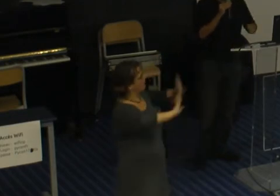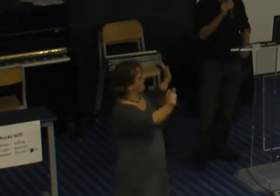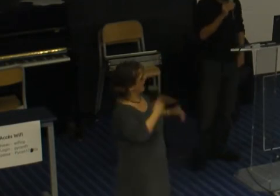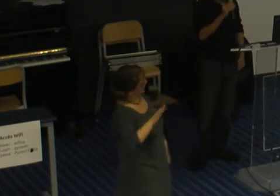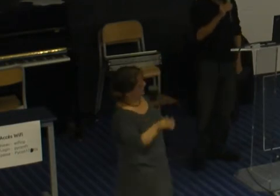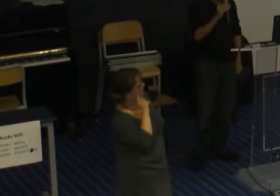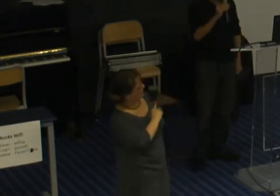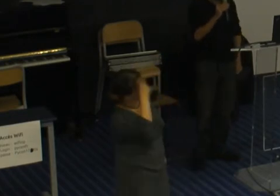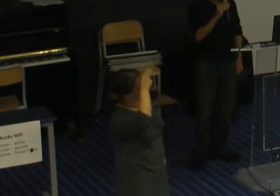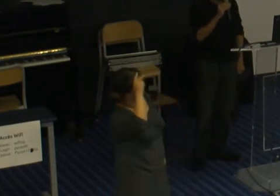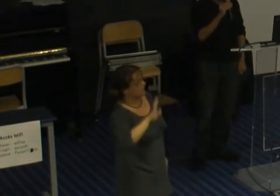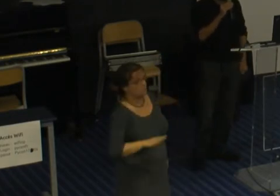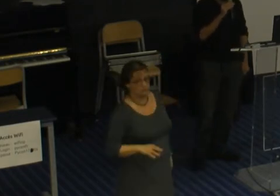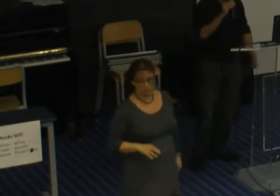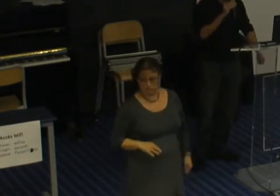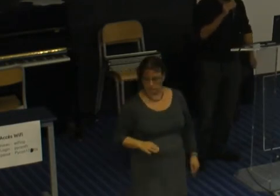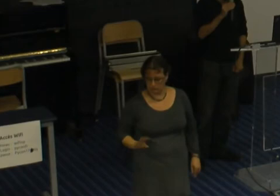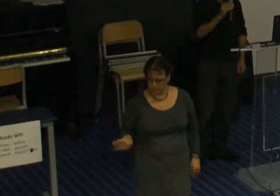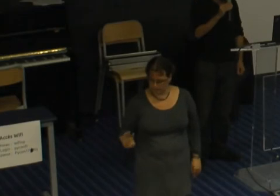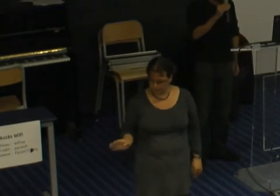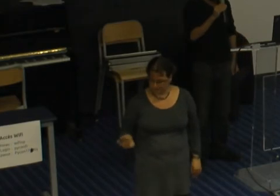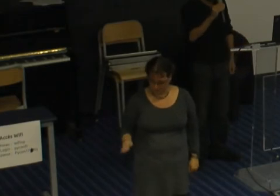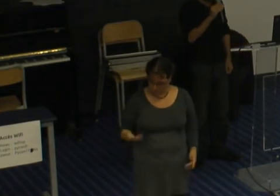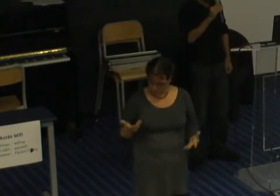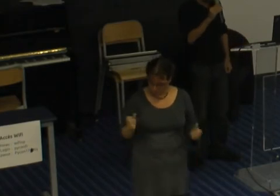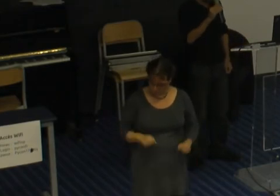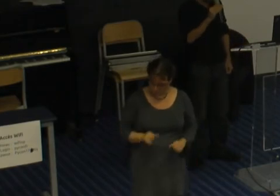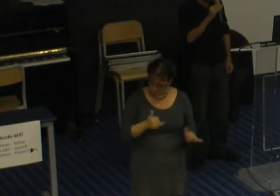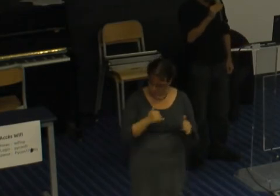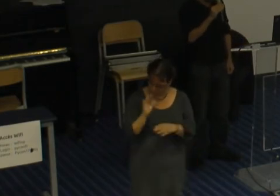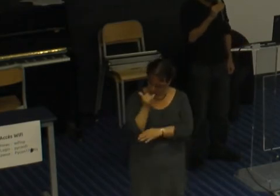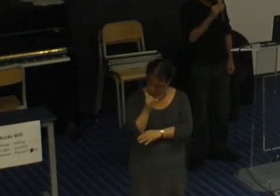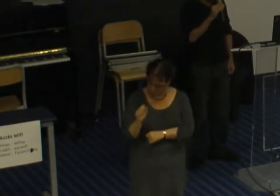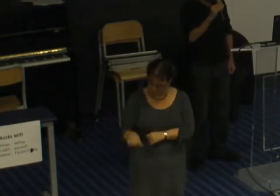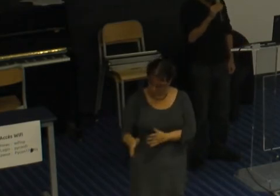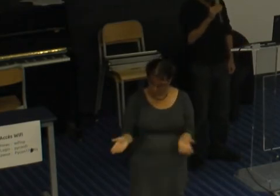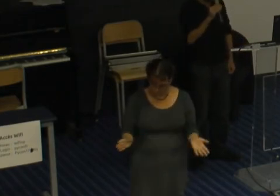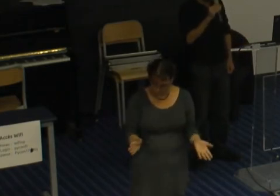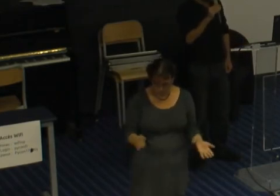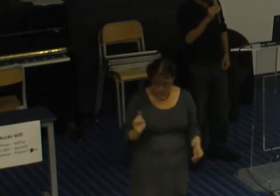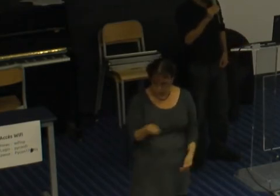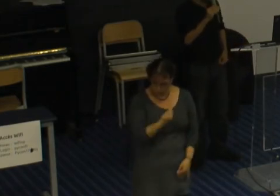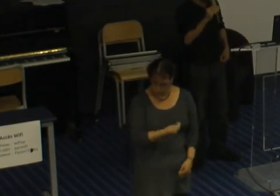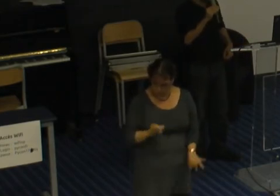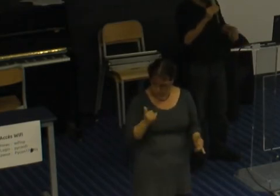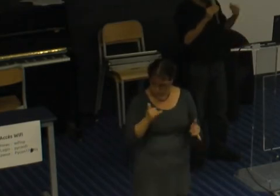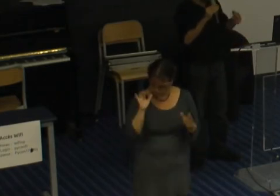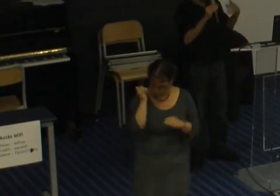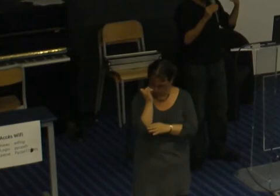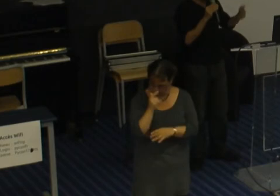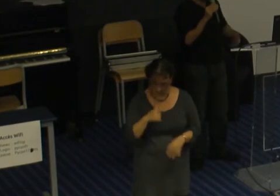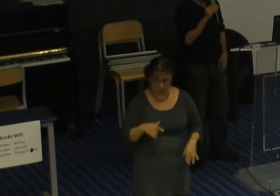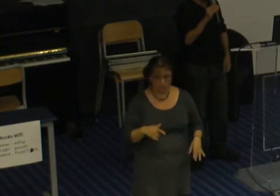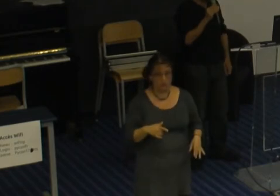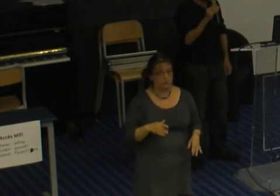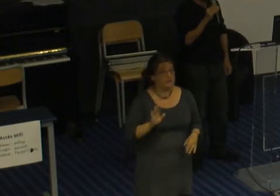filles euh non enfin si as envie de jouer à la poupée tu joues t'es petit c'est tout et en fait ben petit à petit